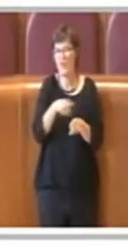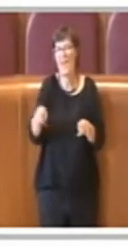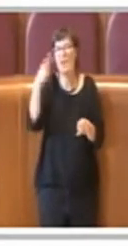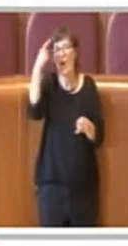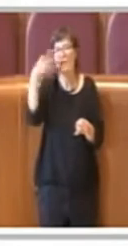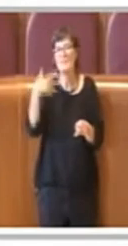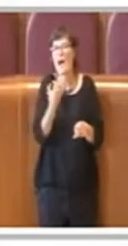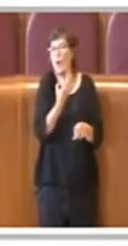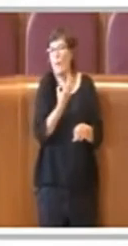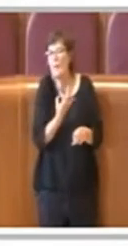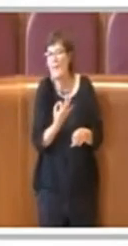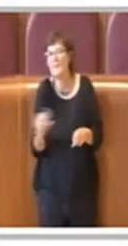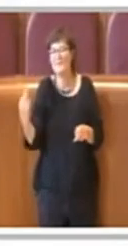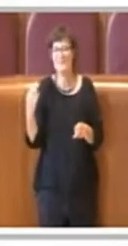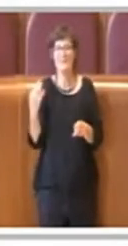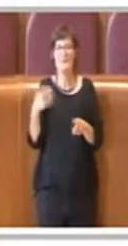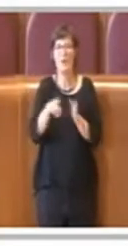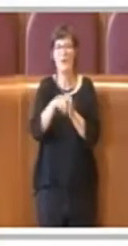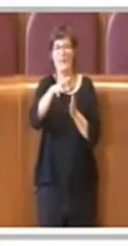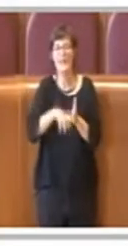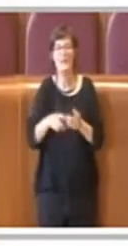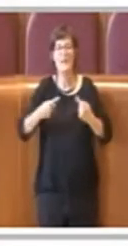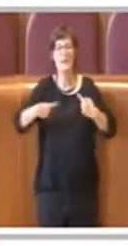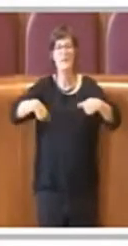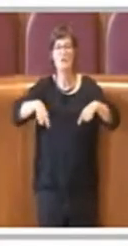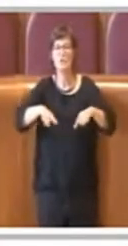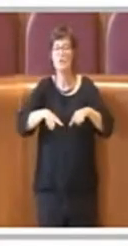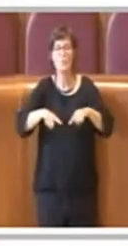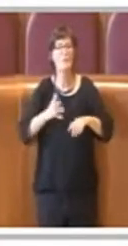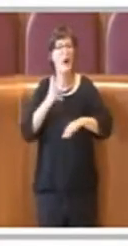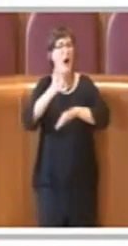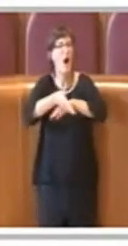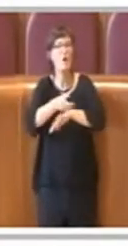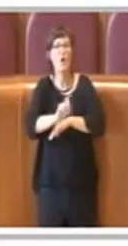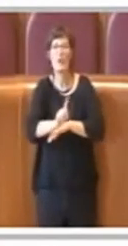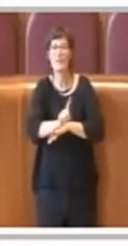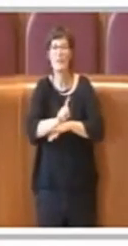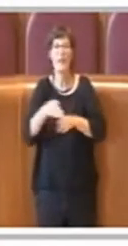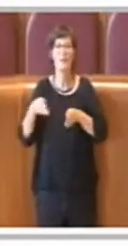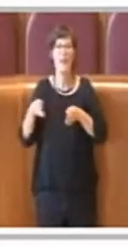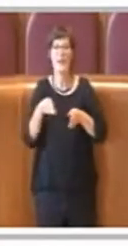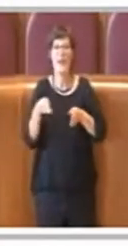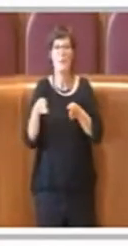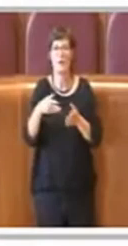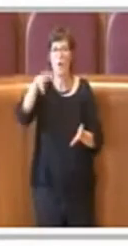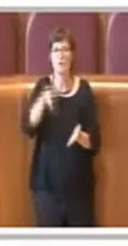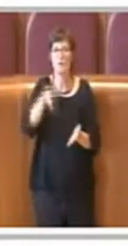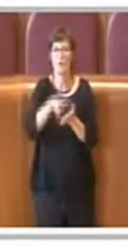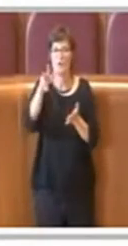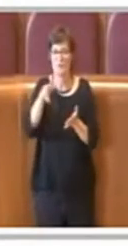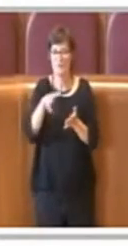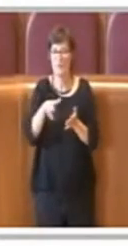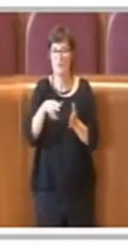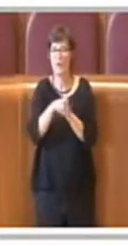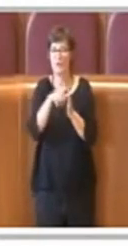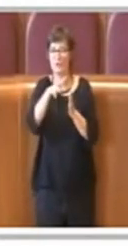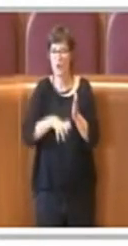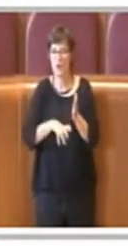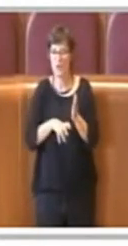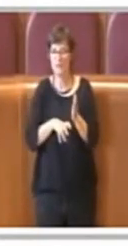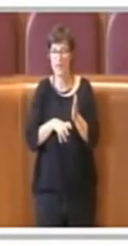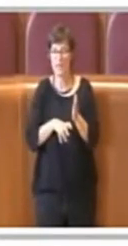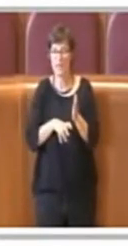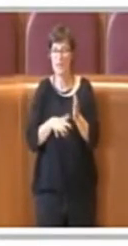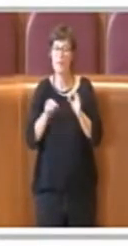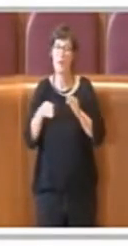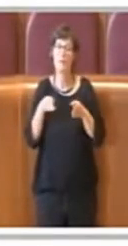deliberativo che è appunto di competenza del Consiglio, ma hanno delle tempissie, un processo diverso, al limite andrebbero